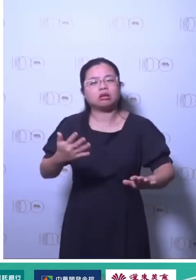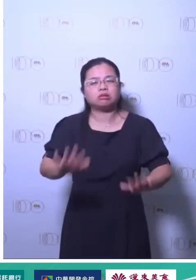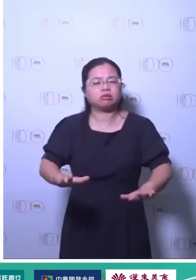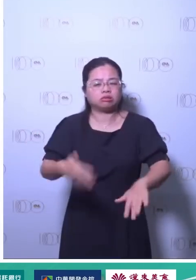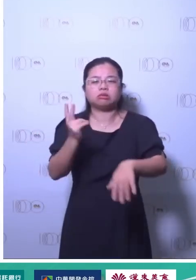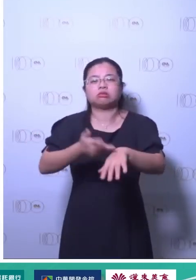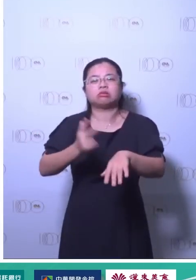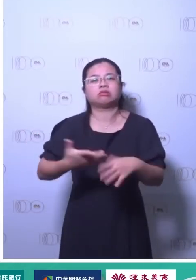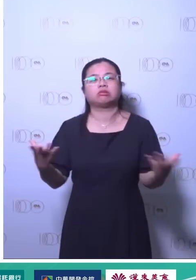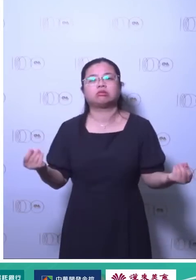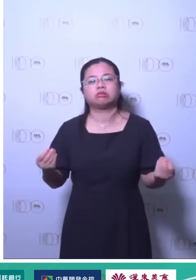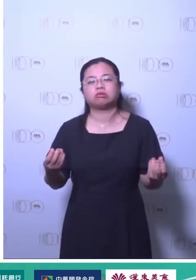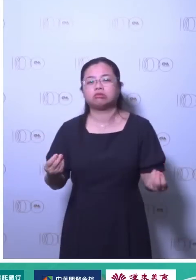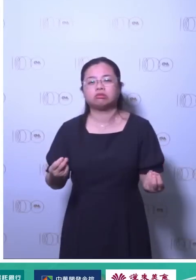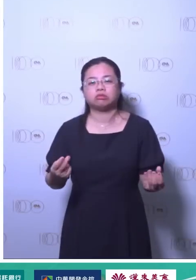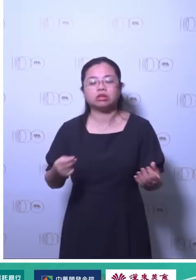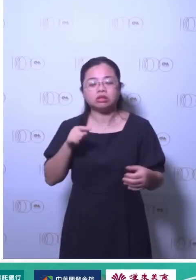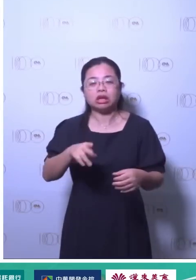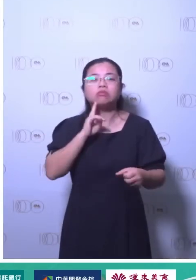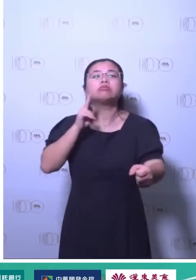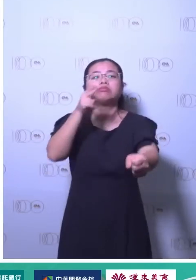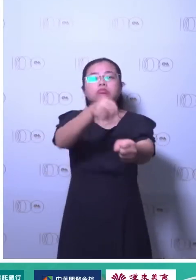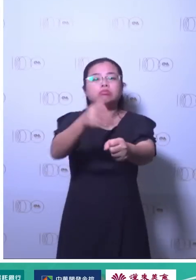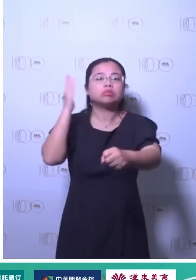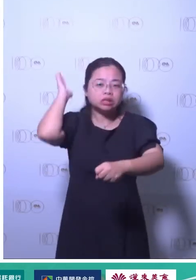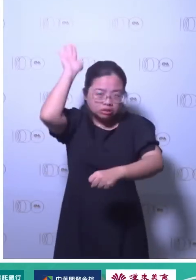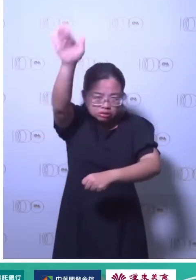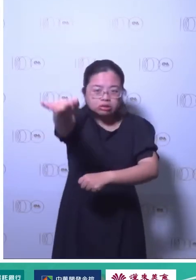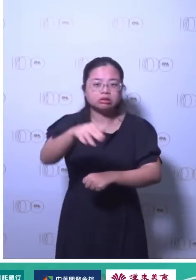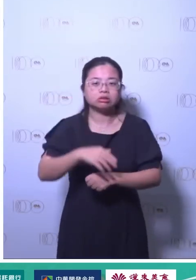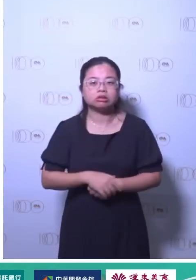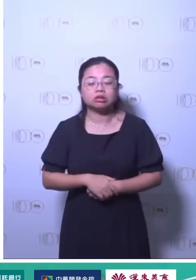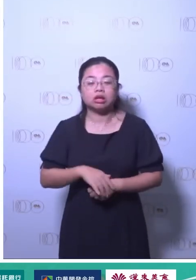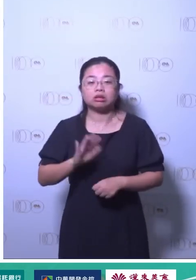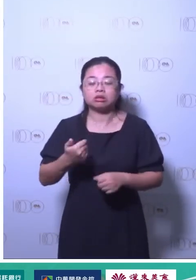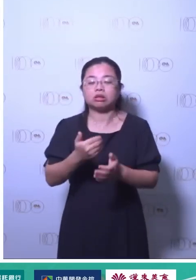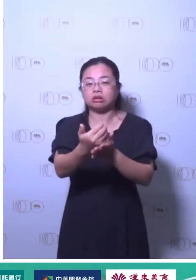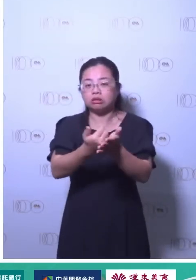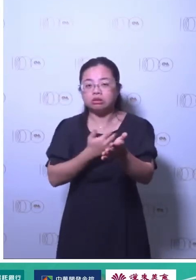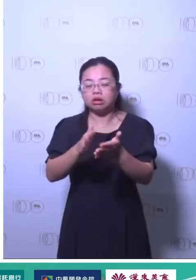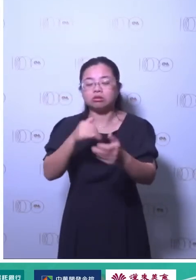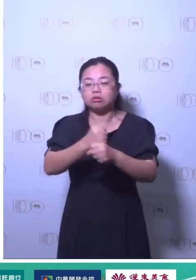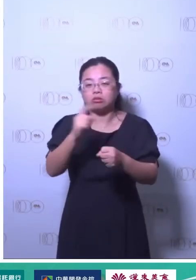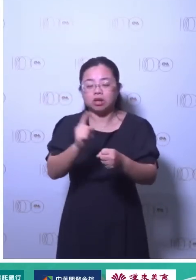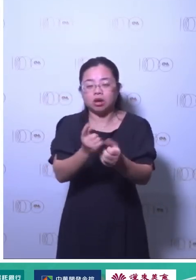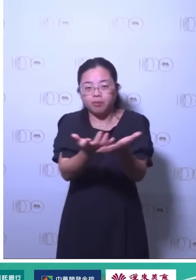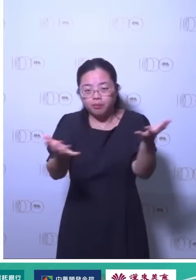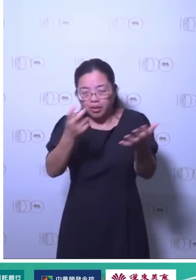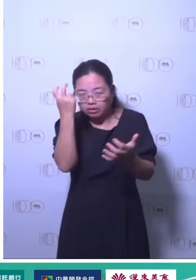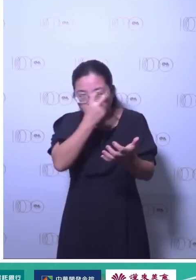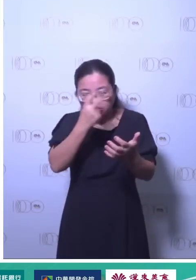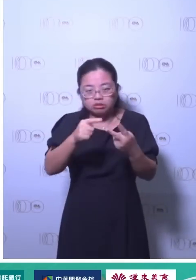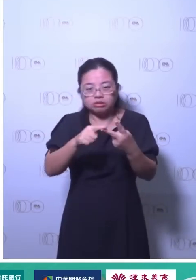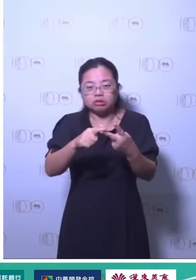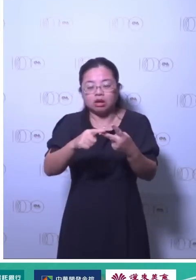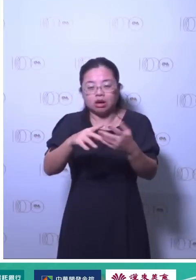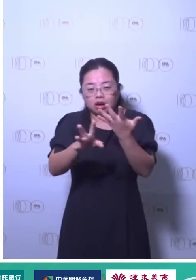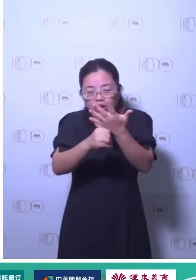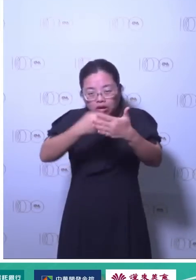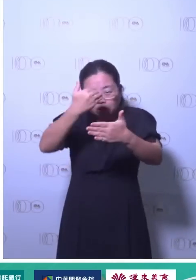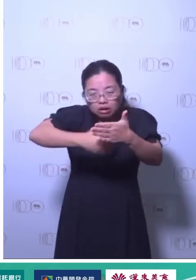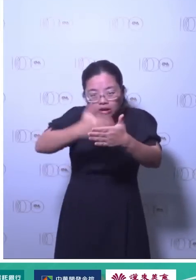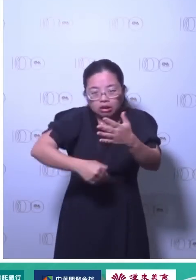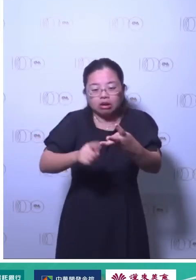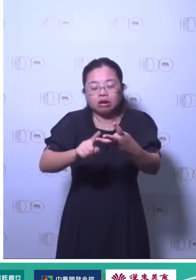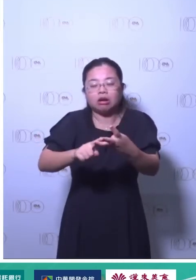它就只有一条路大家走的方式快慢会不一样可是它的路是很清楚为什么长期要迈向净零可是目前